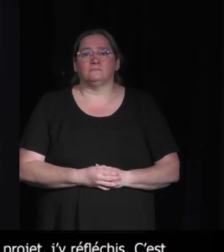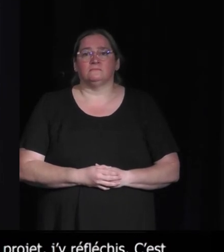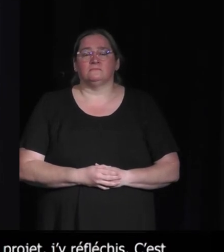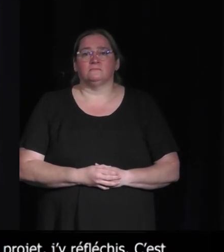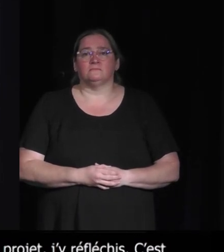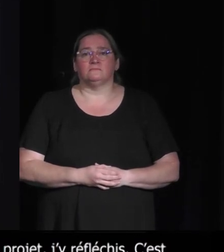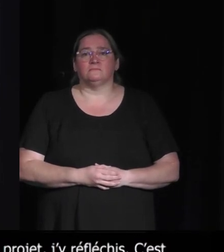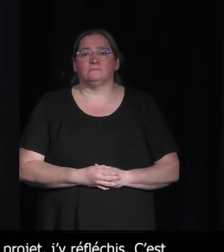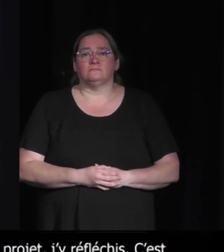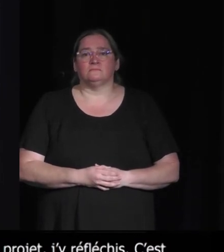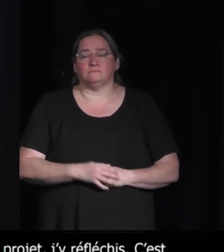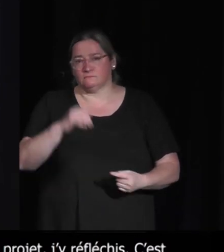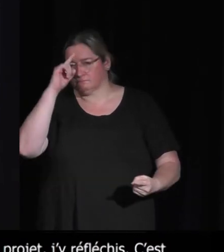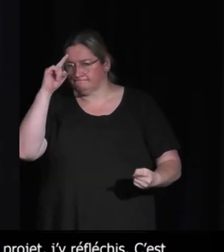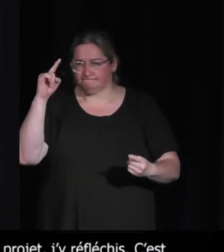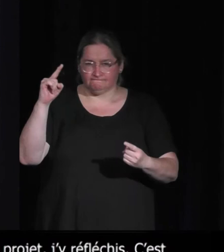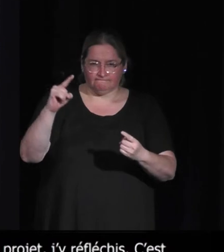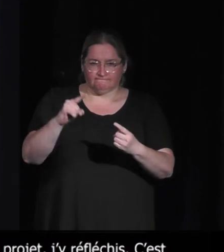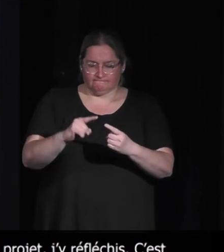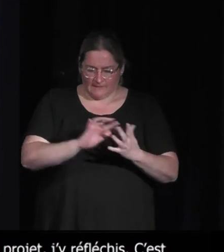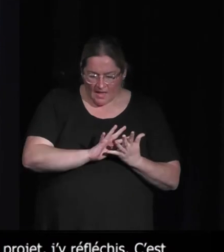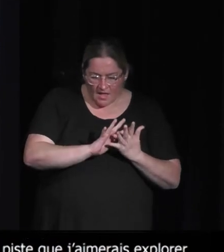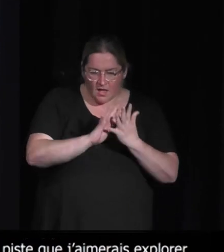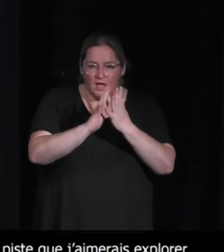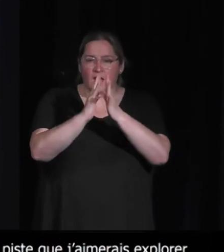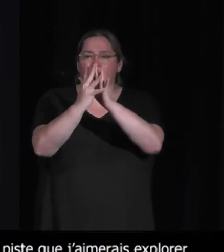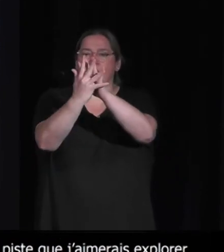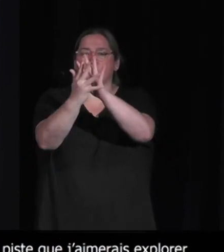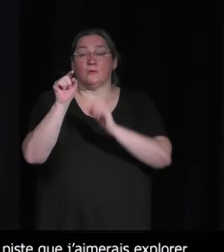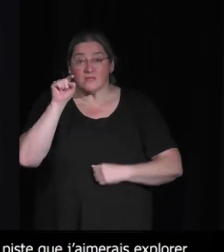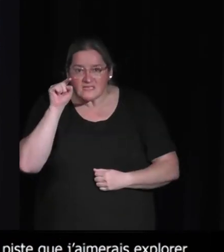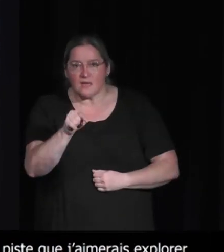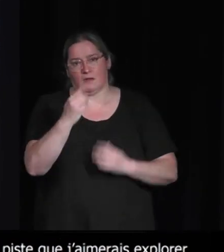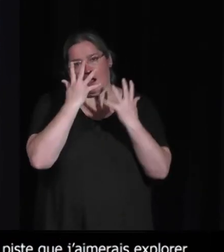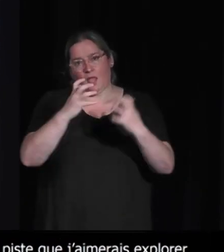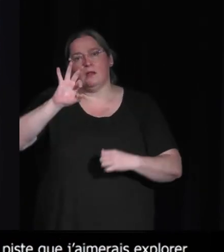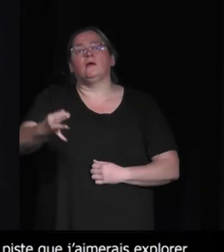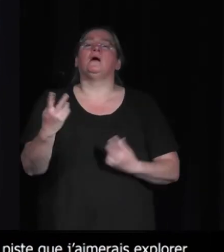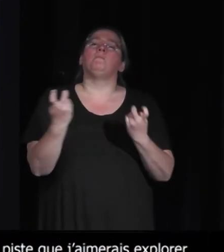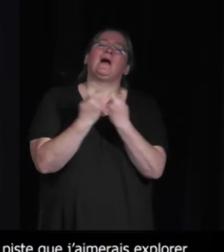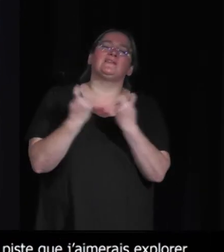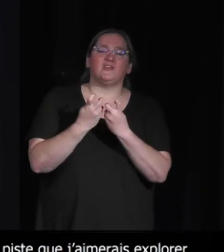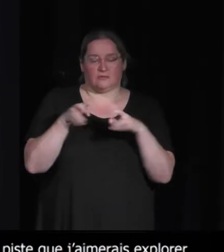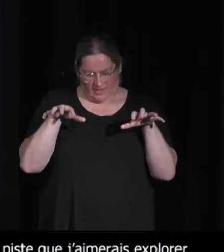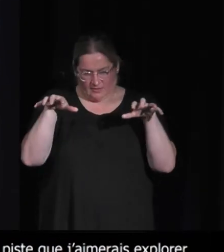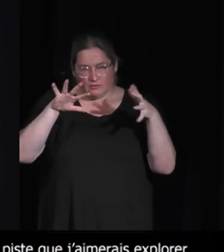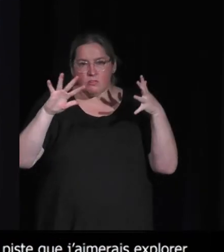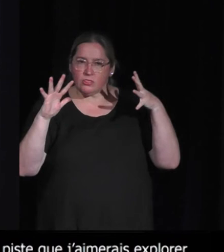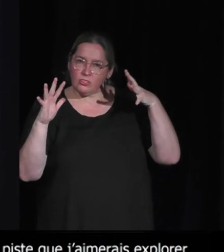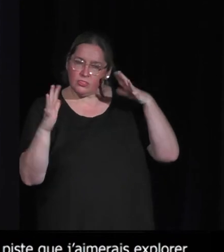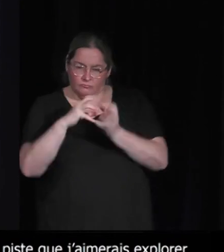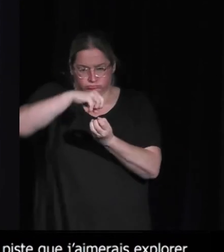génial à faire, justement, avec des créatures qui évoluent vraiment avec du